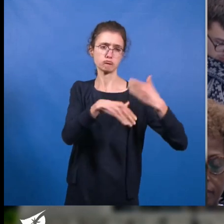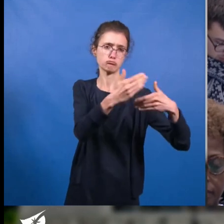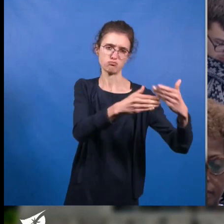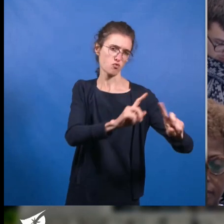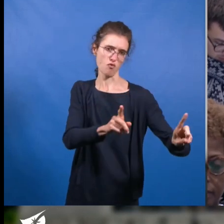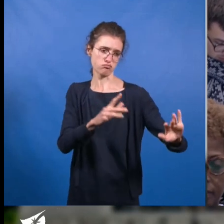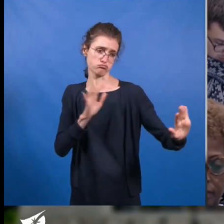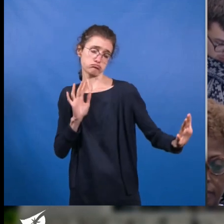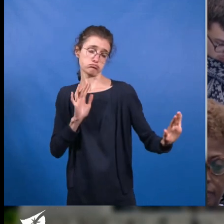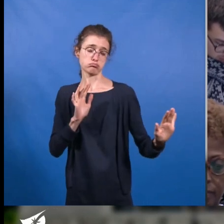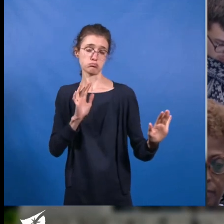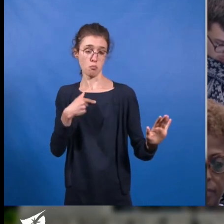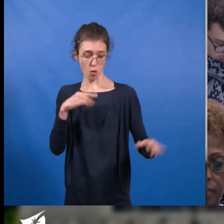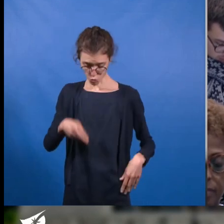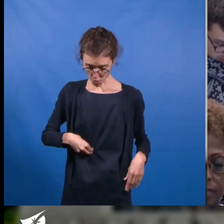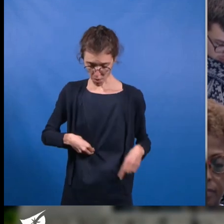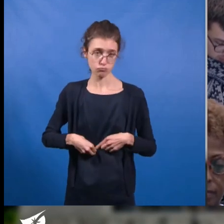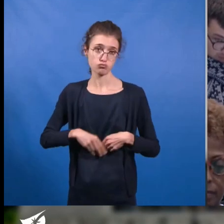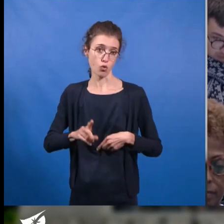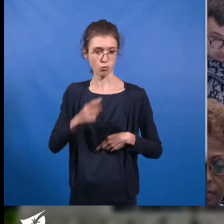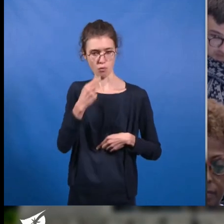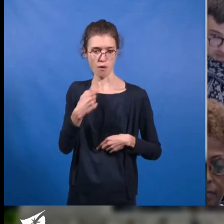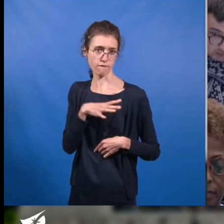cette culpabilité comme une vertu. Merci de votre attention.